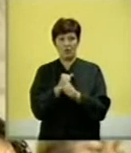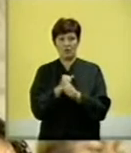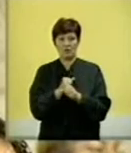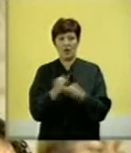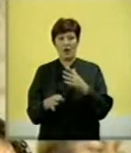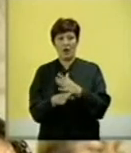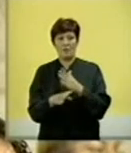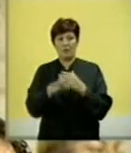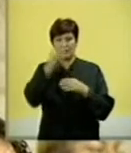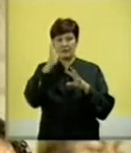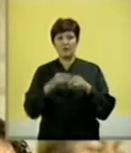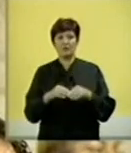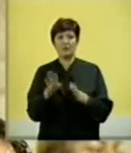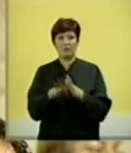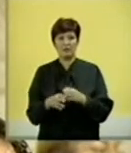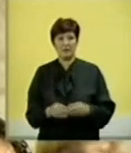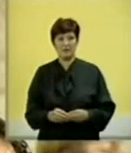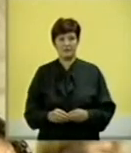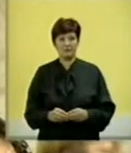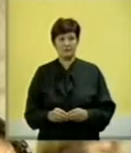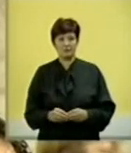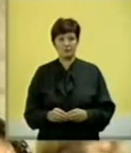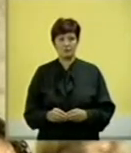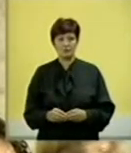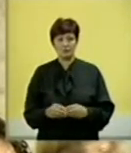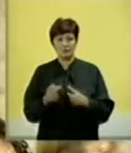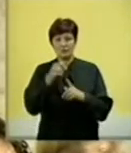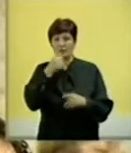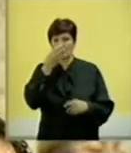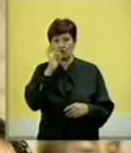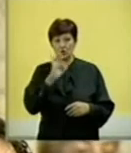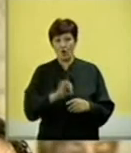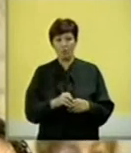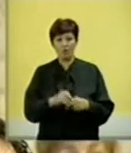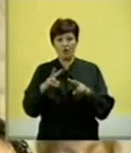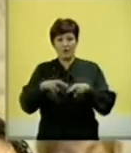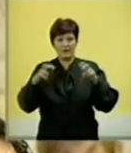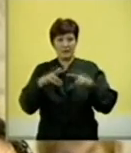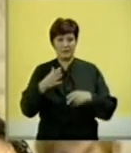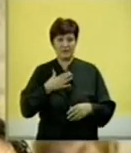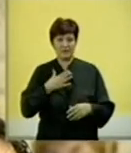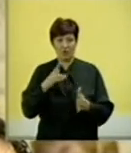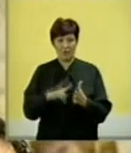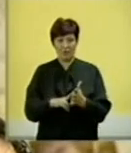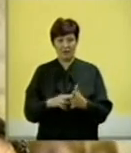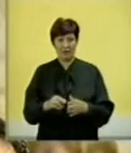pomogu nacionalnim savjetima i nacionalnim manjinama da što bolje crpe svoja prava.